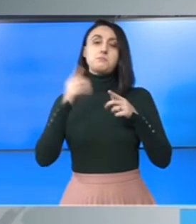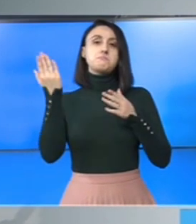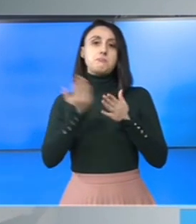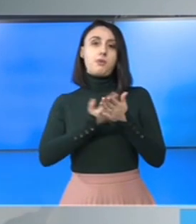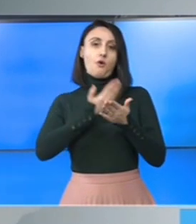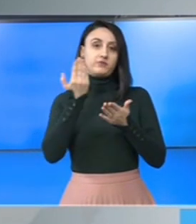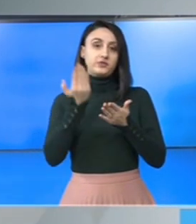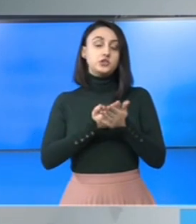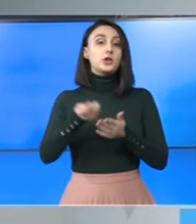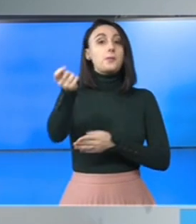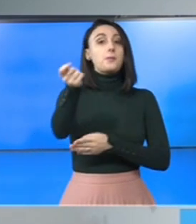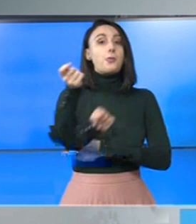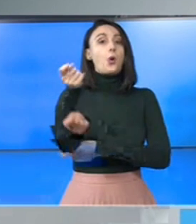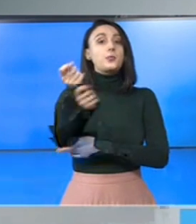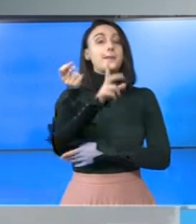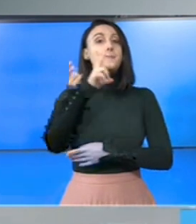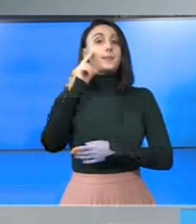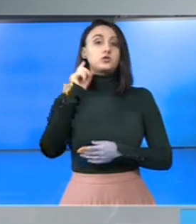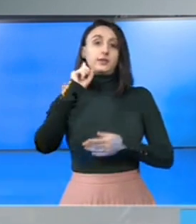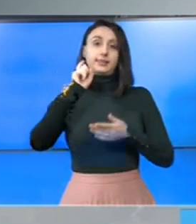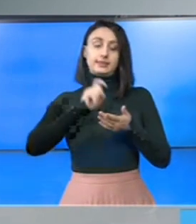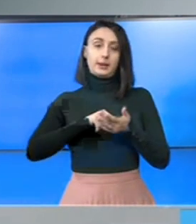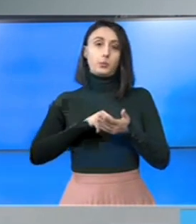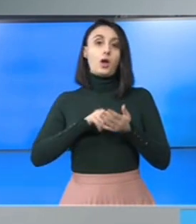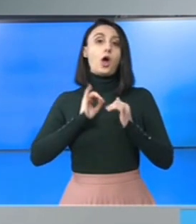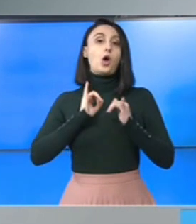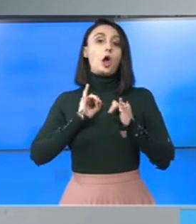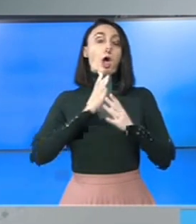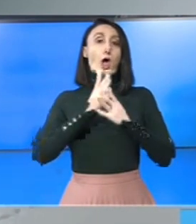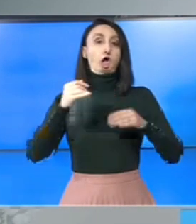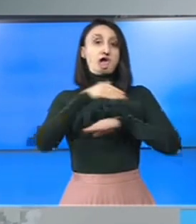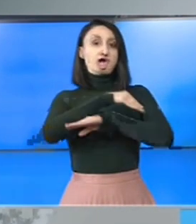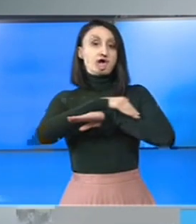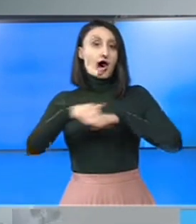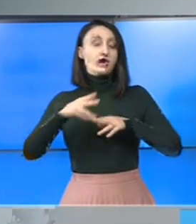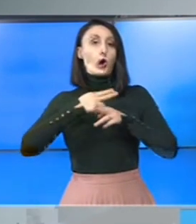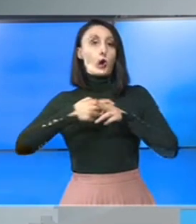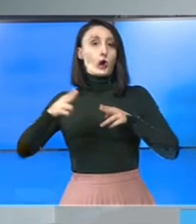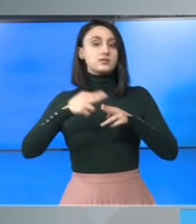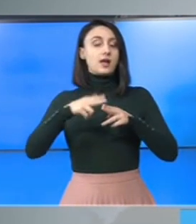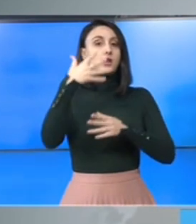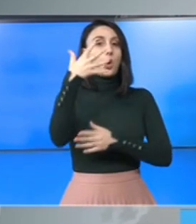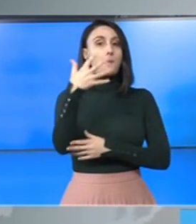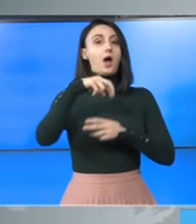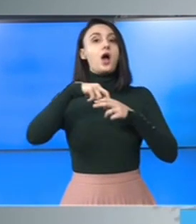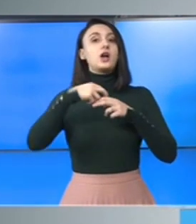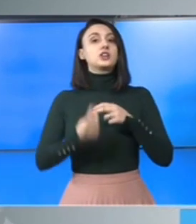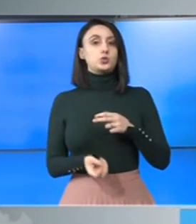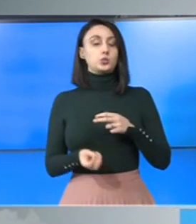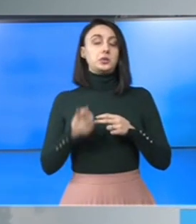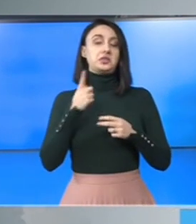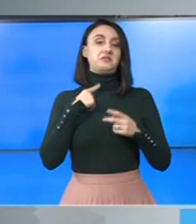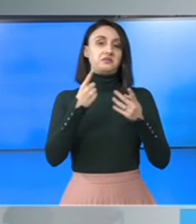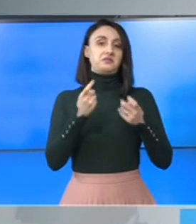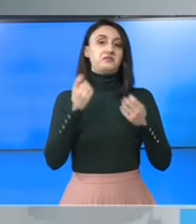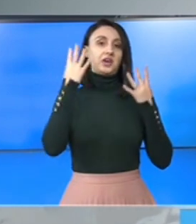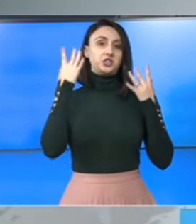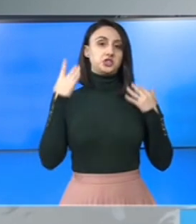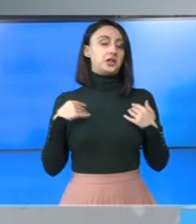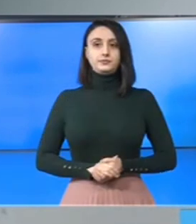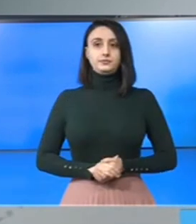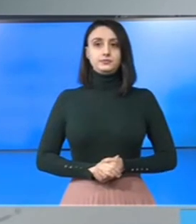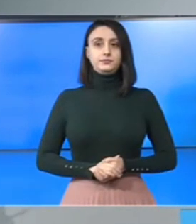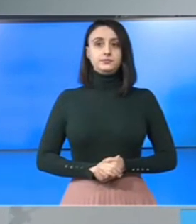Pompierii brașoveni s-au văzut nevoiți să intervină pe mai multe străzi pentru a degaja copacii căzuți pe carosabil. Din fericire, nimeni nu a fost